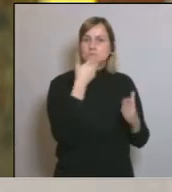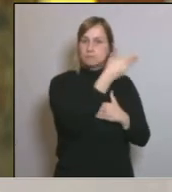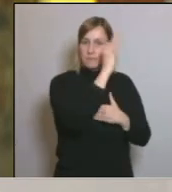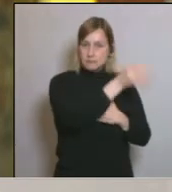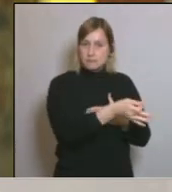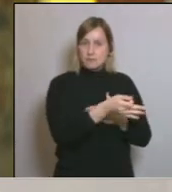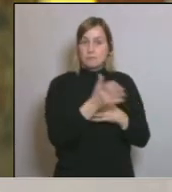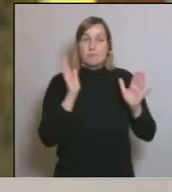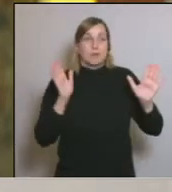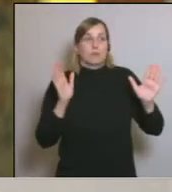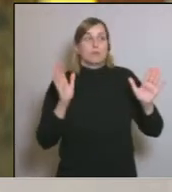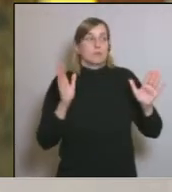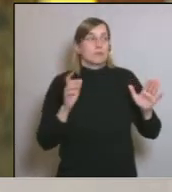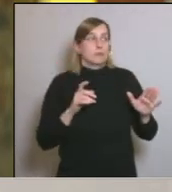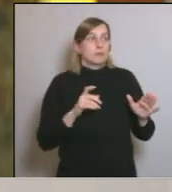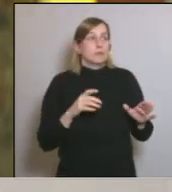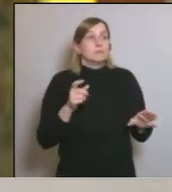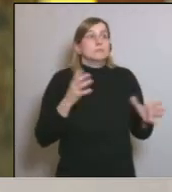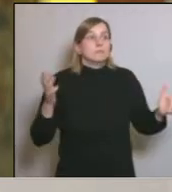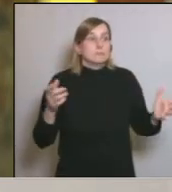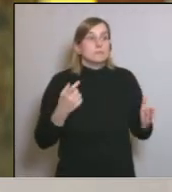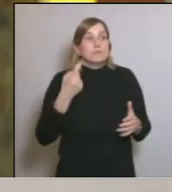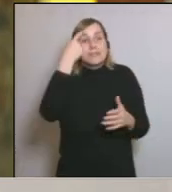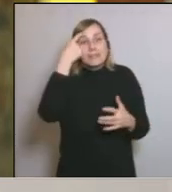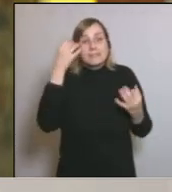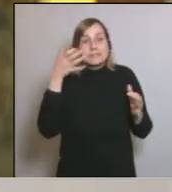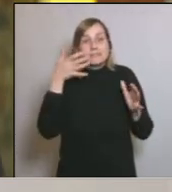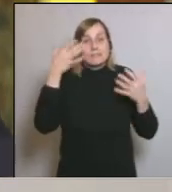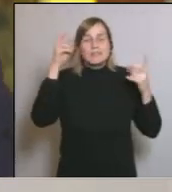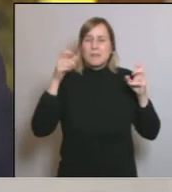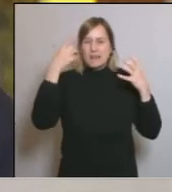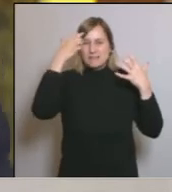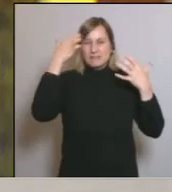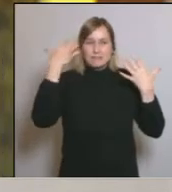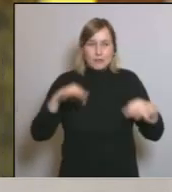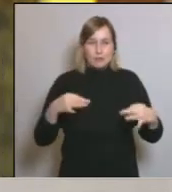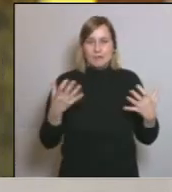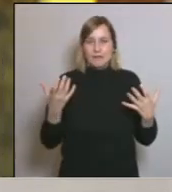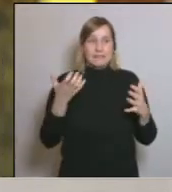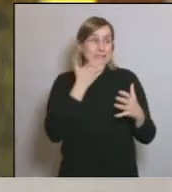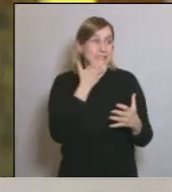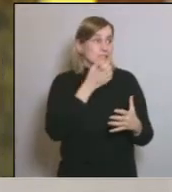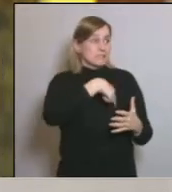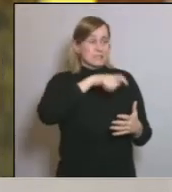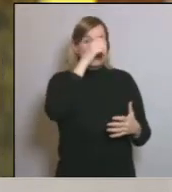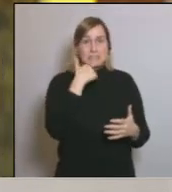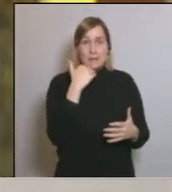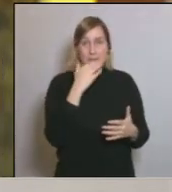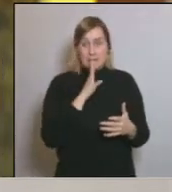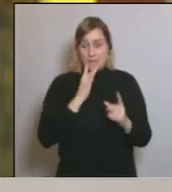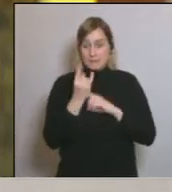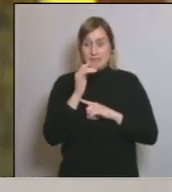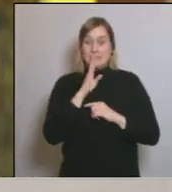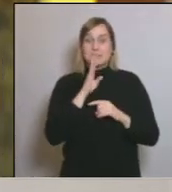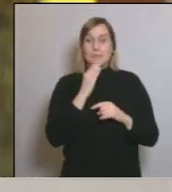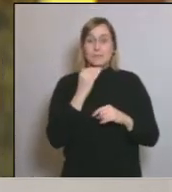mentrestant, els que crec per sentit comú, és que és un tema de sentit comú, o els que sabem què ens està passant som nosaltres,